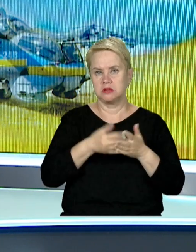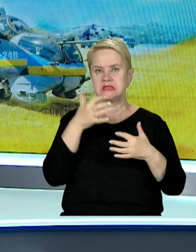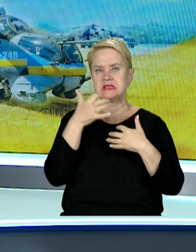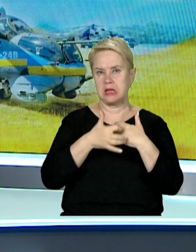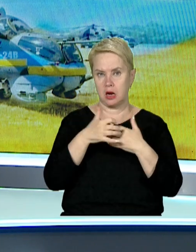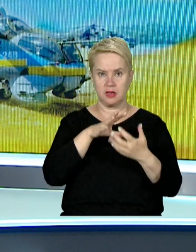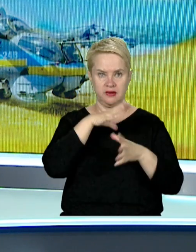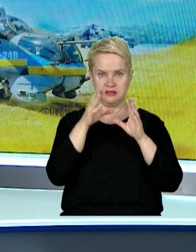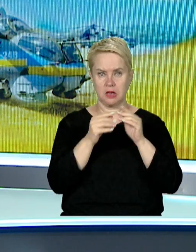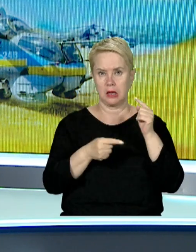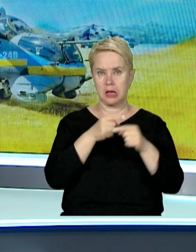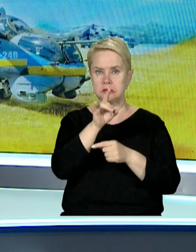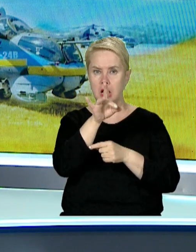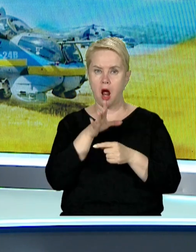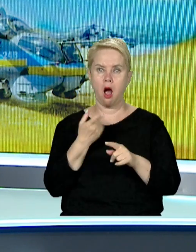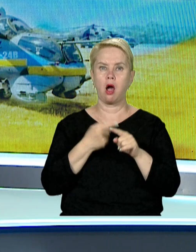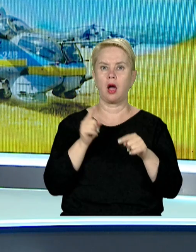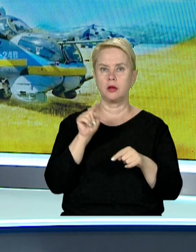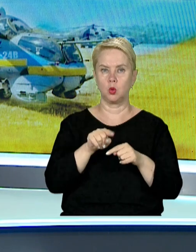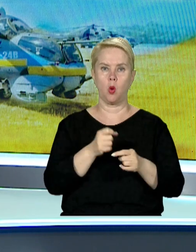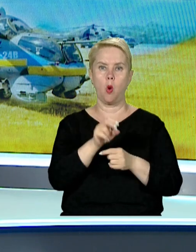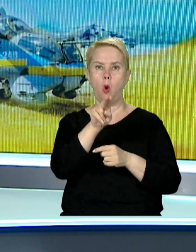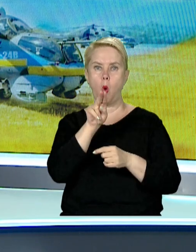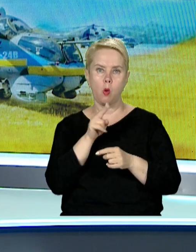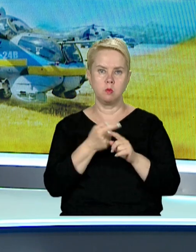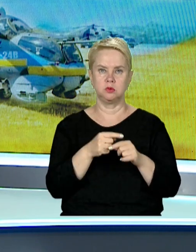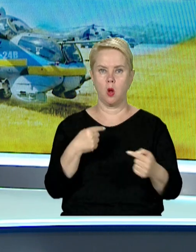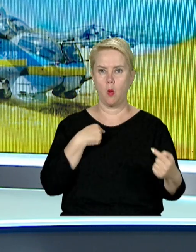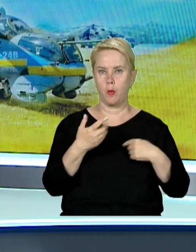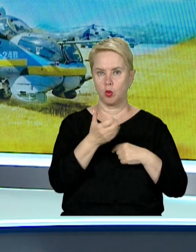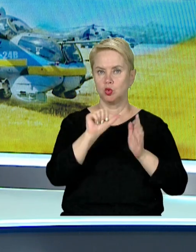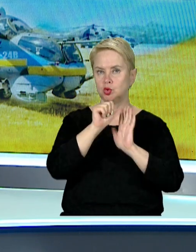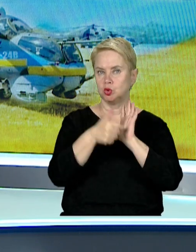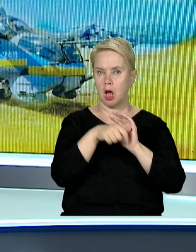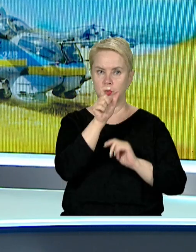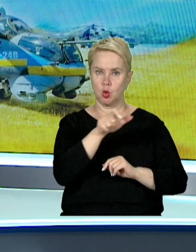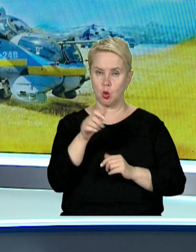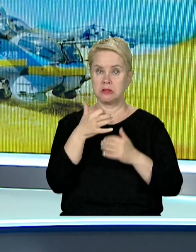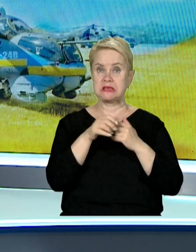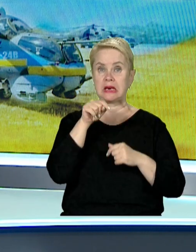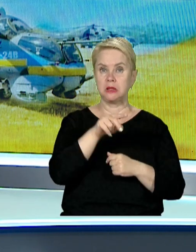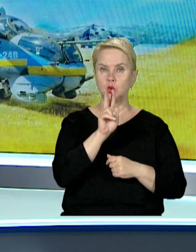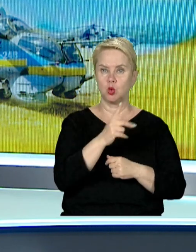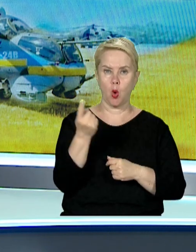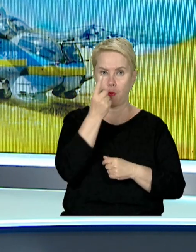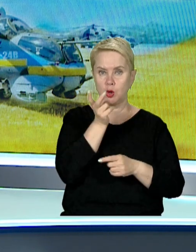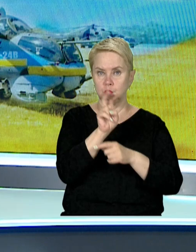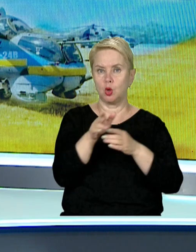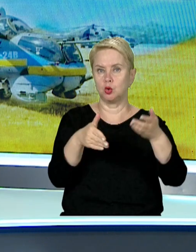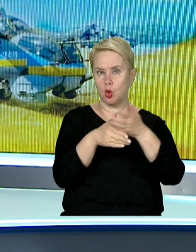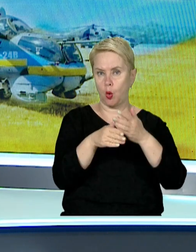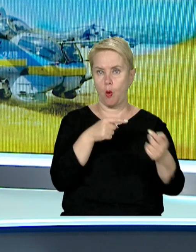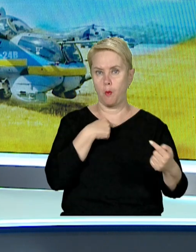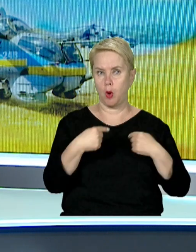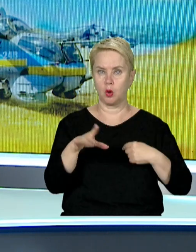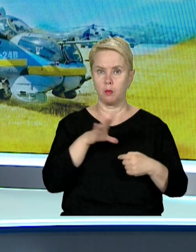середній. Загалом внаслідок ракетного обстрілу у поранення отримали 16 людей. Серед тих, хто першим прийшов на допомогу